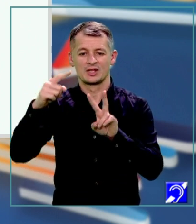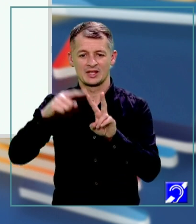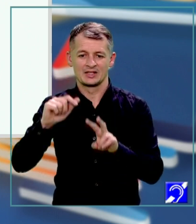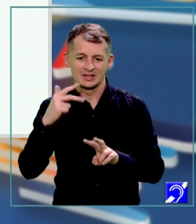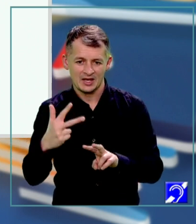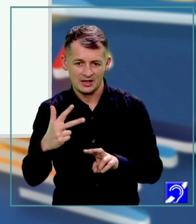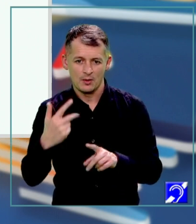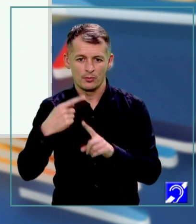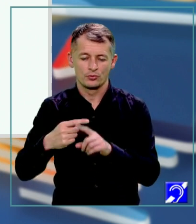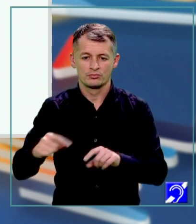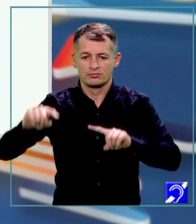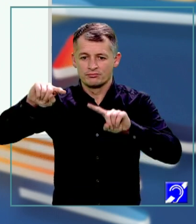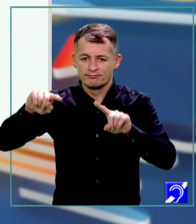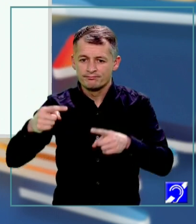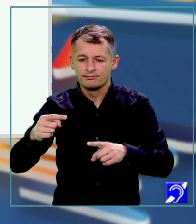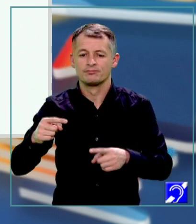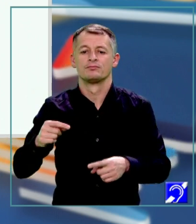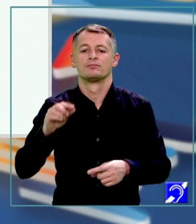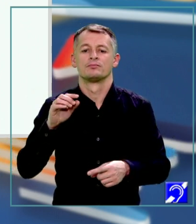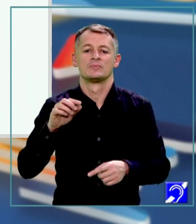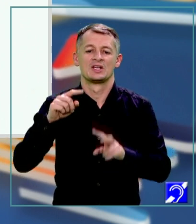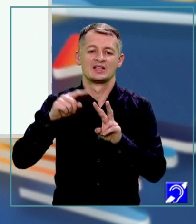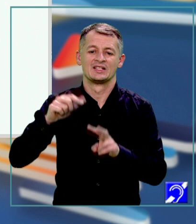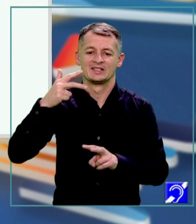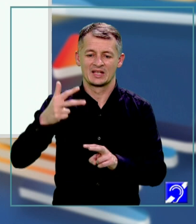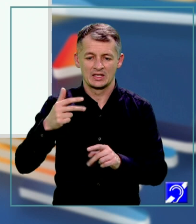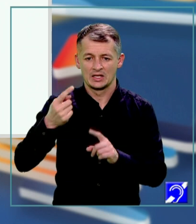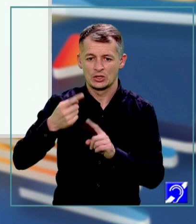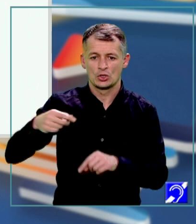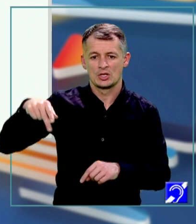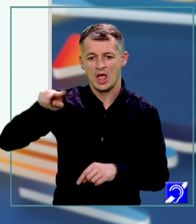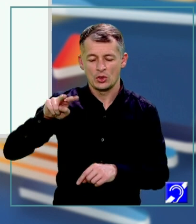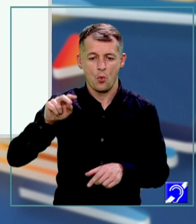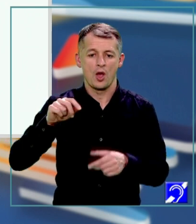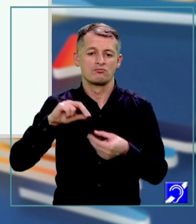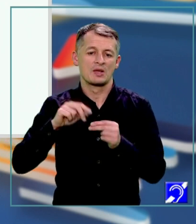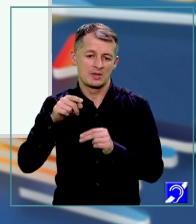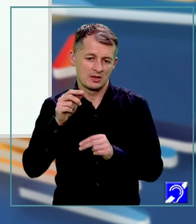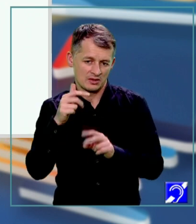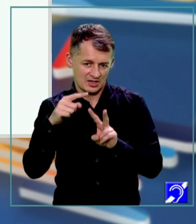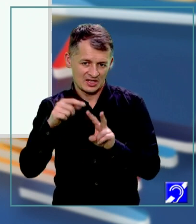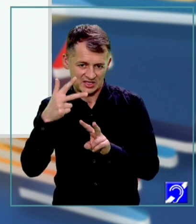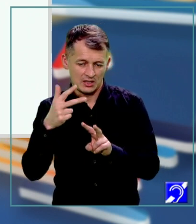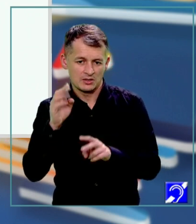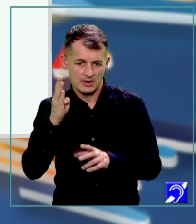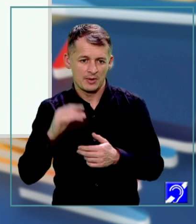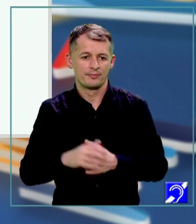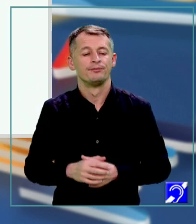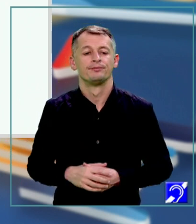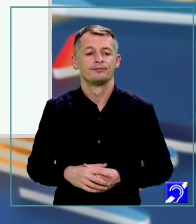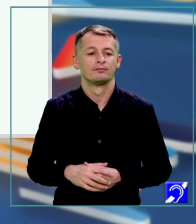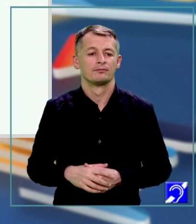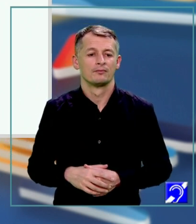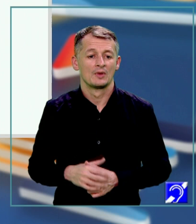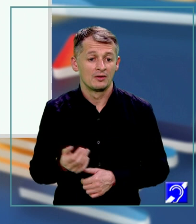3 plus b la a doua plus radical din 3 la a doua. B este egal. Ridicăm la pătrat. Cum